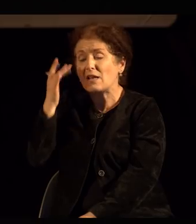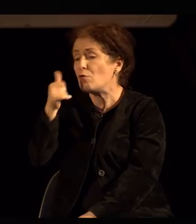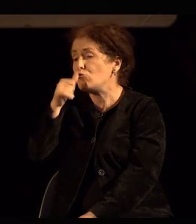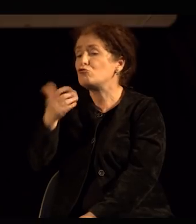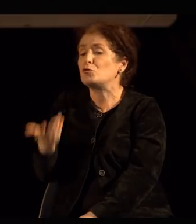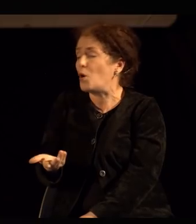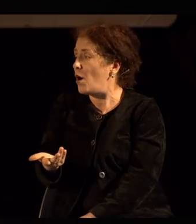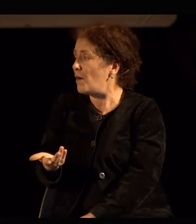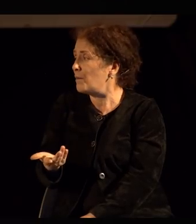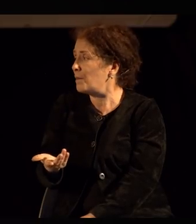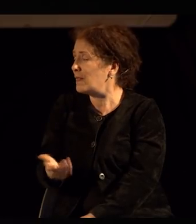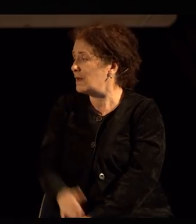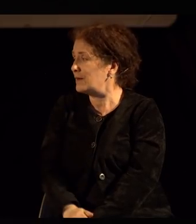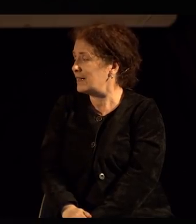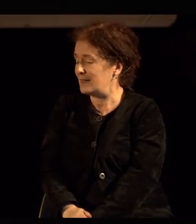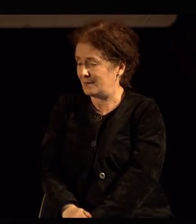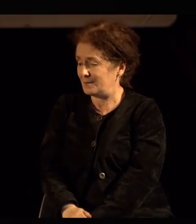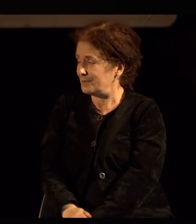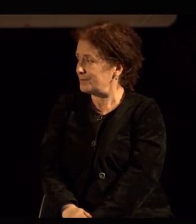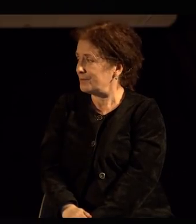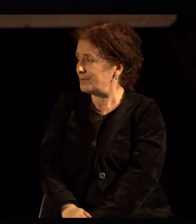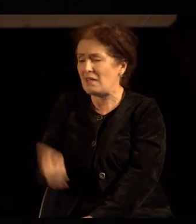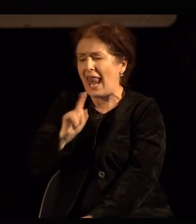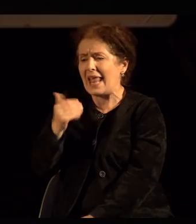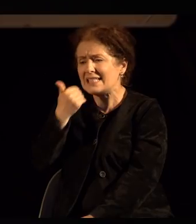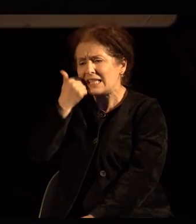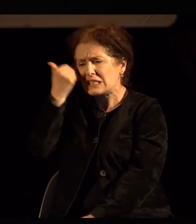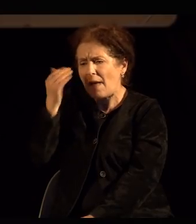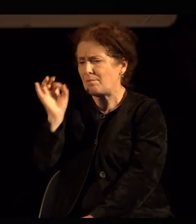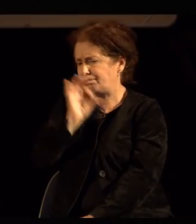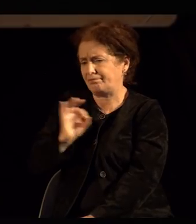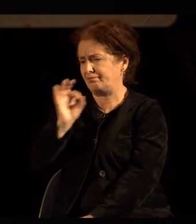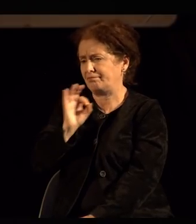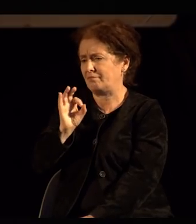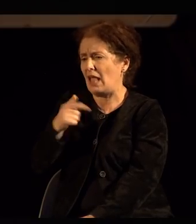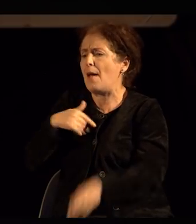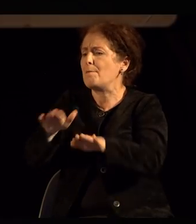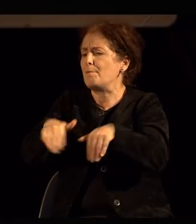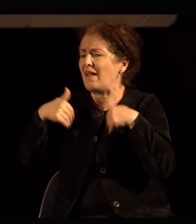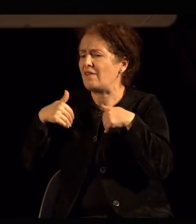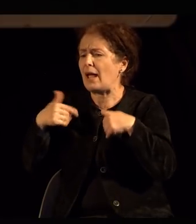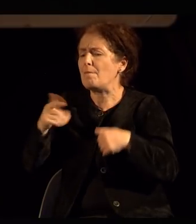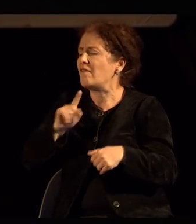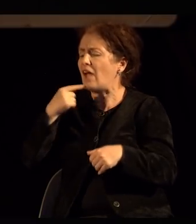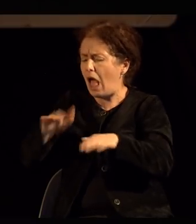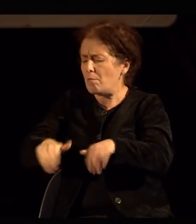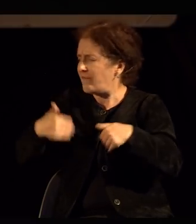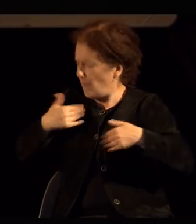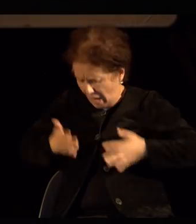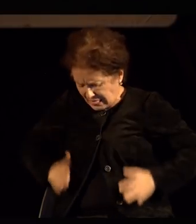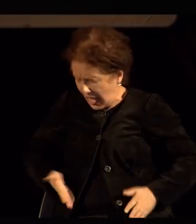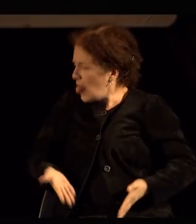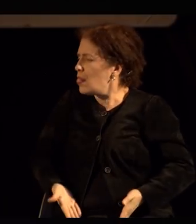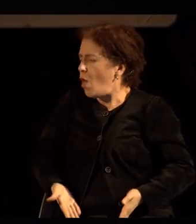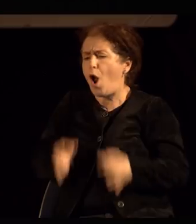е... Не се срамам од ништо. Како што кажам, си го прифакам телото такаво какво